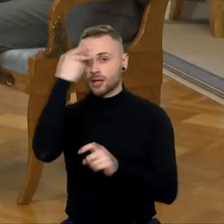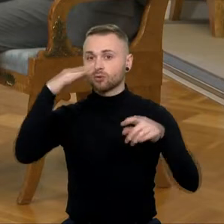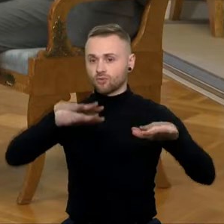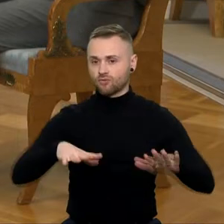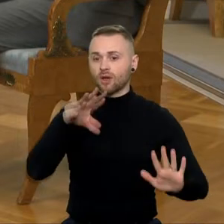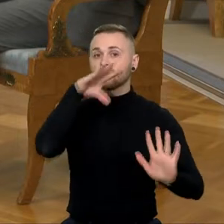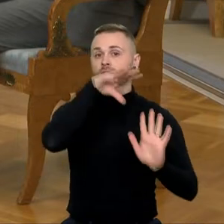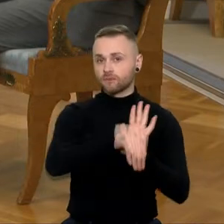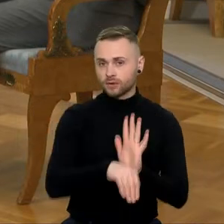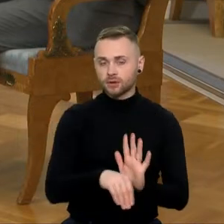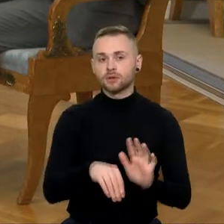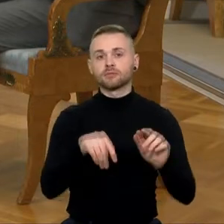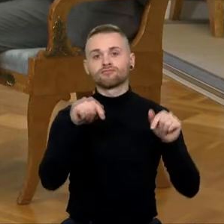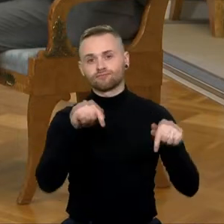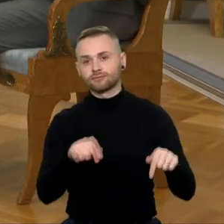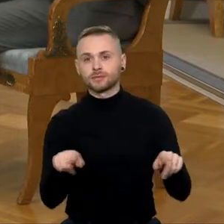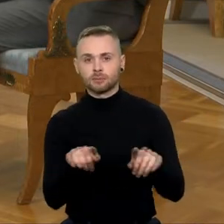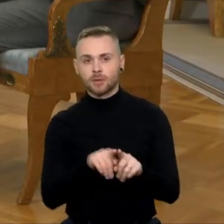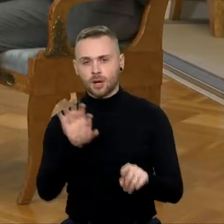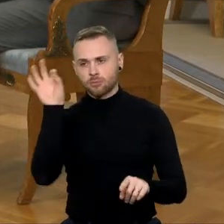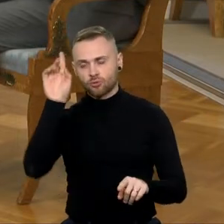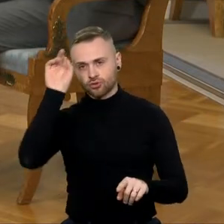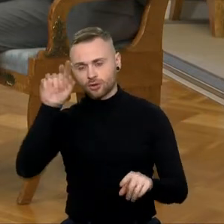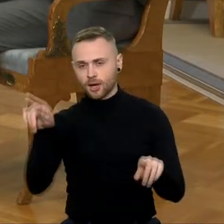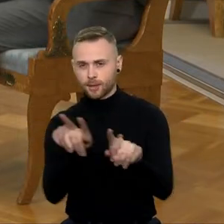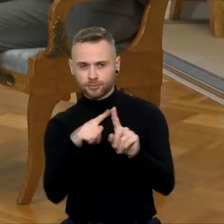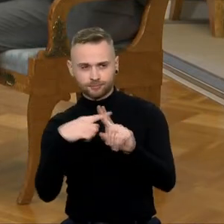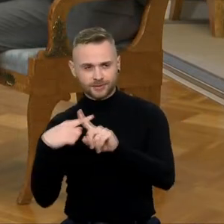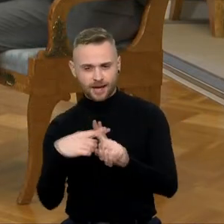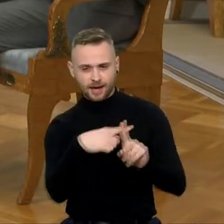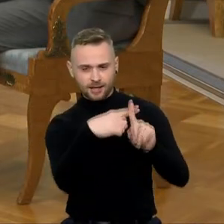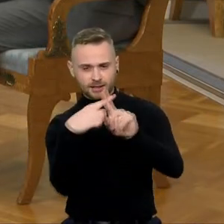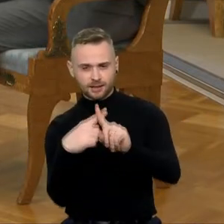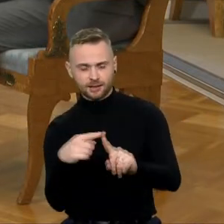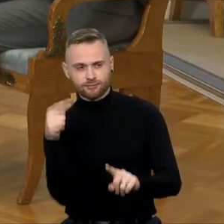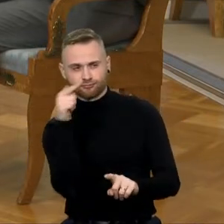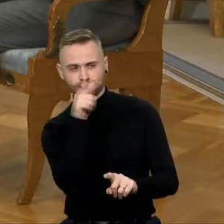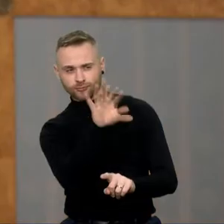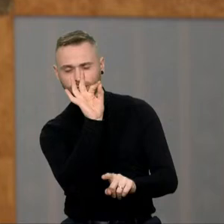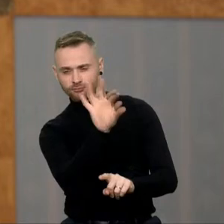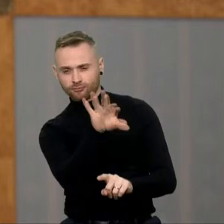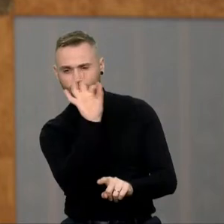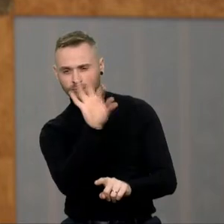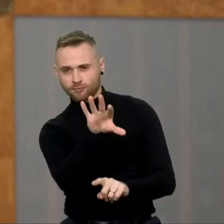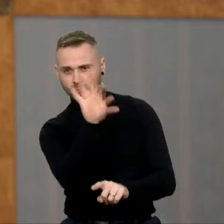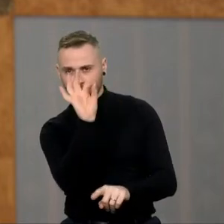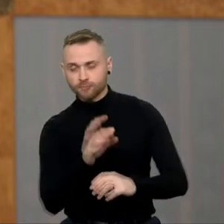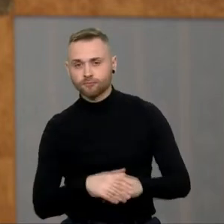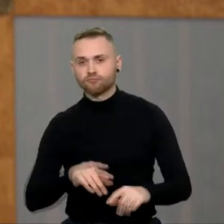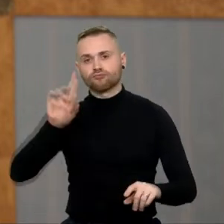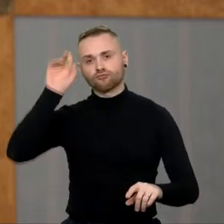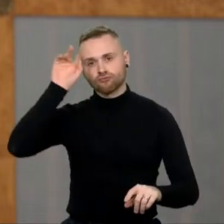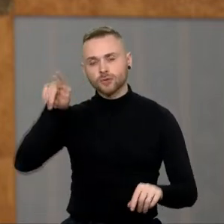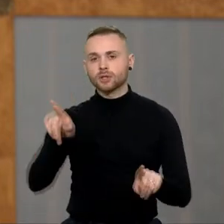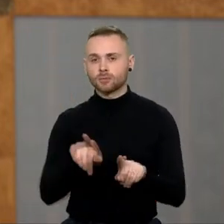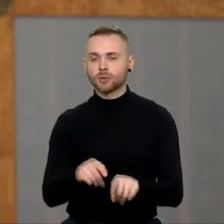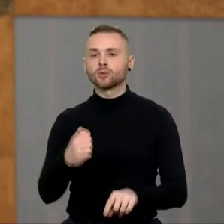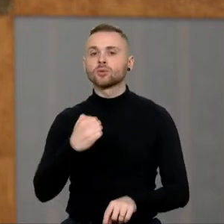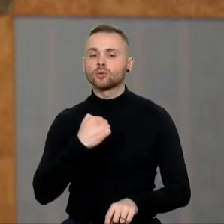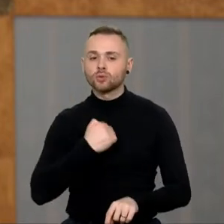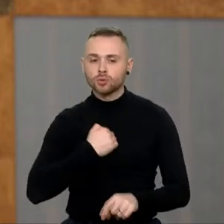yra savo taškį taikiniai. Ir pastarojame tu tikrai esame informacijos, kad